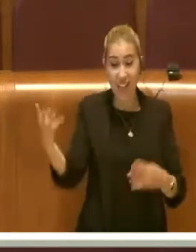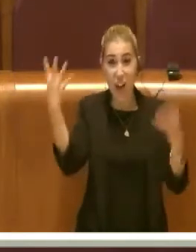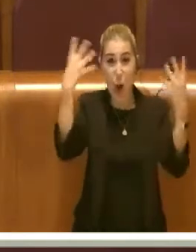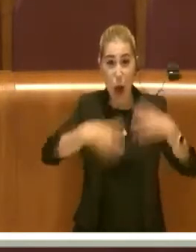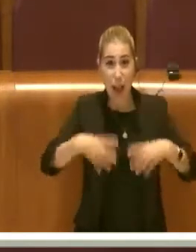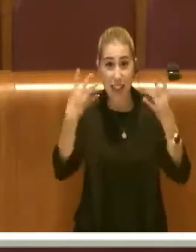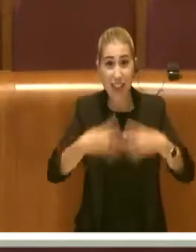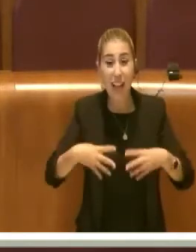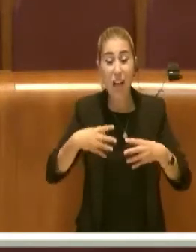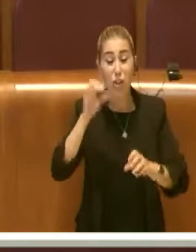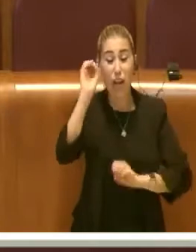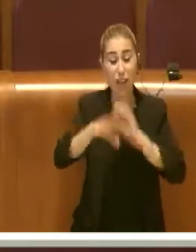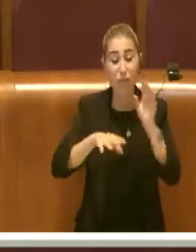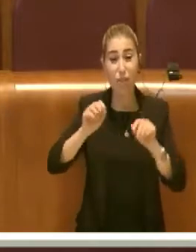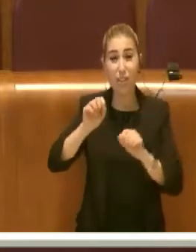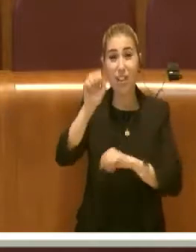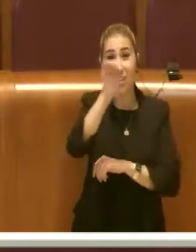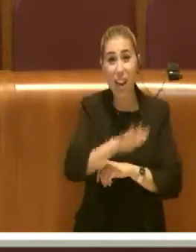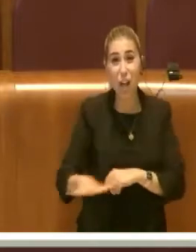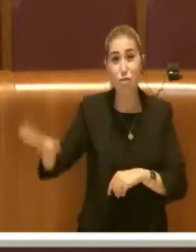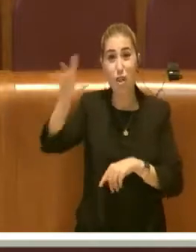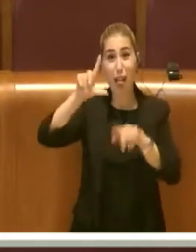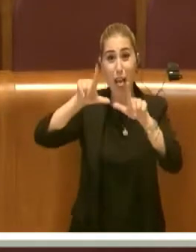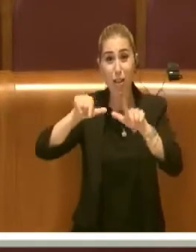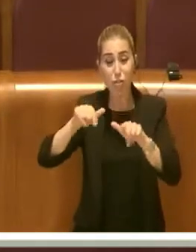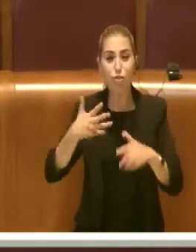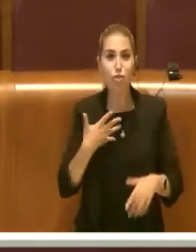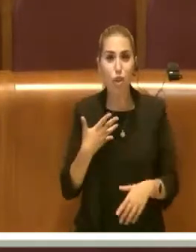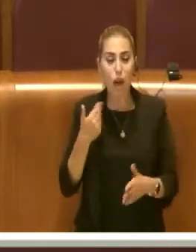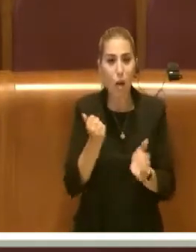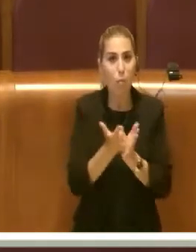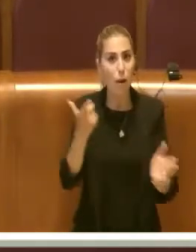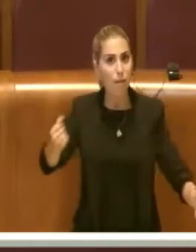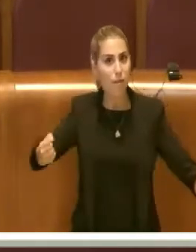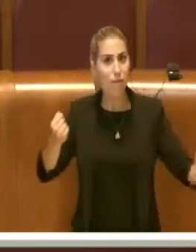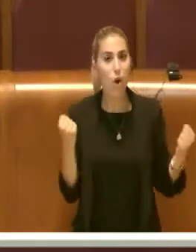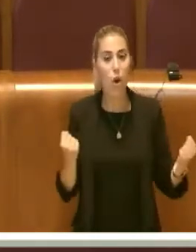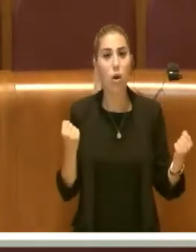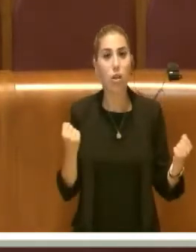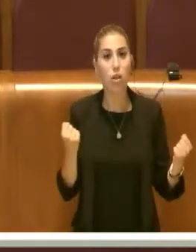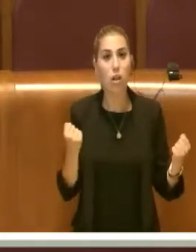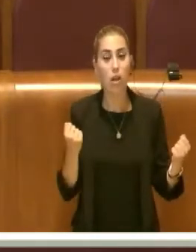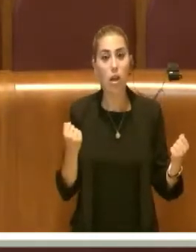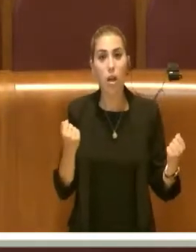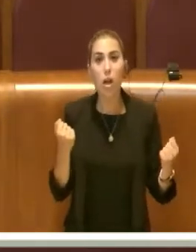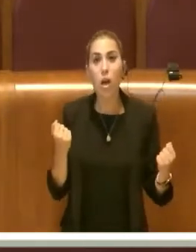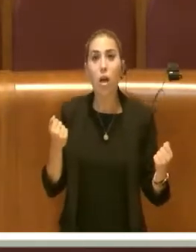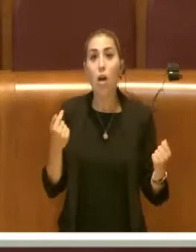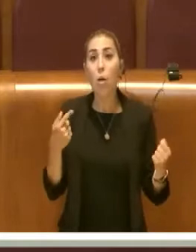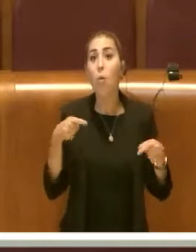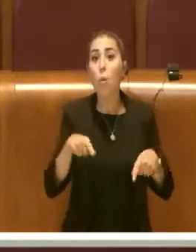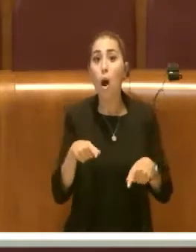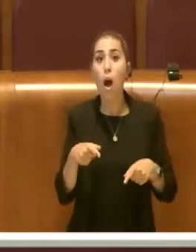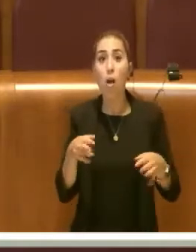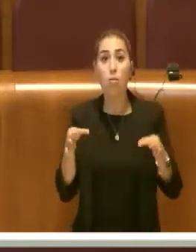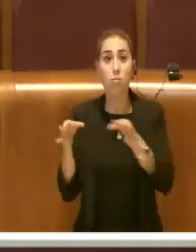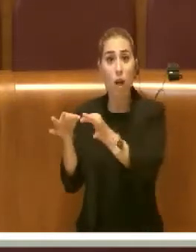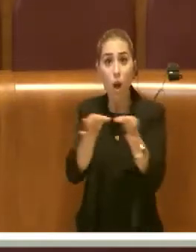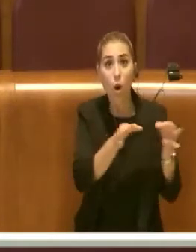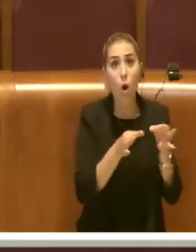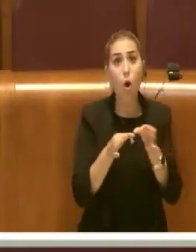regionale ha una rilevanza notevole. Visto che si stanno chiudendo diverse